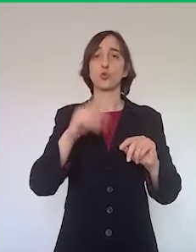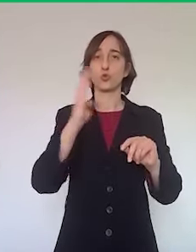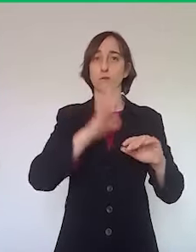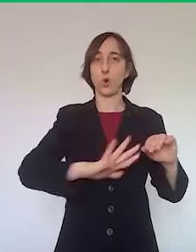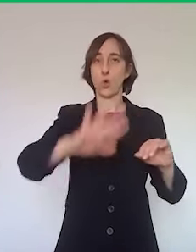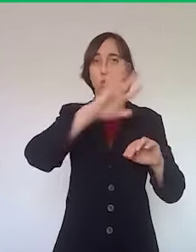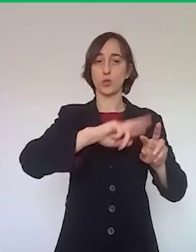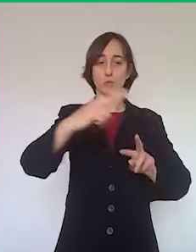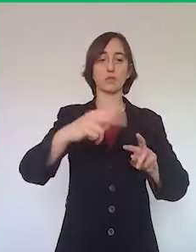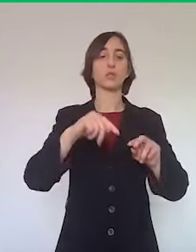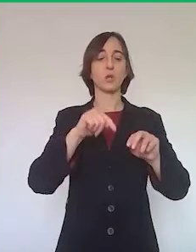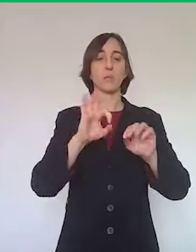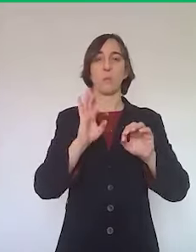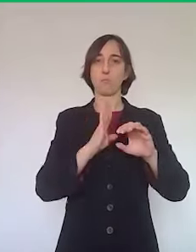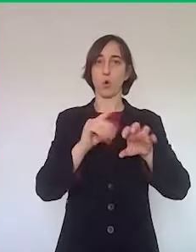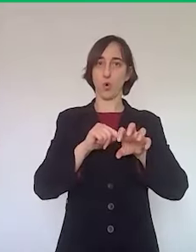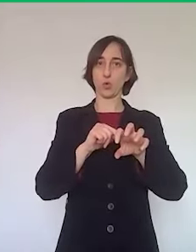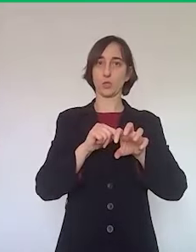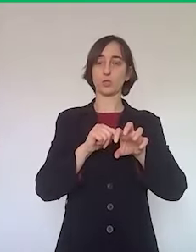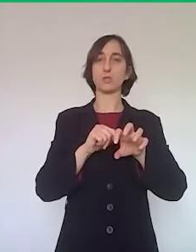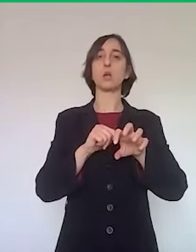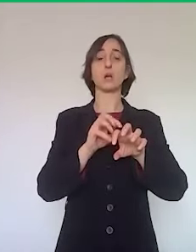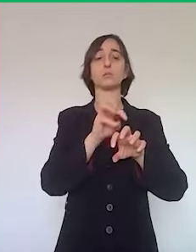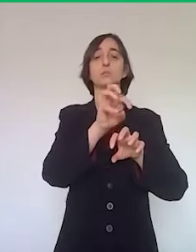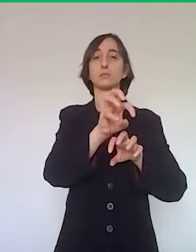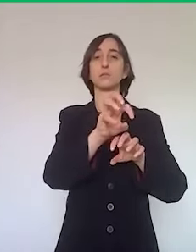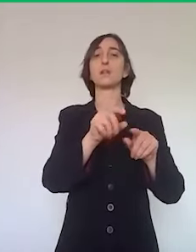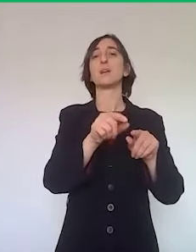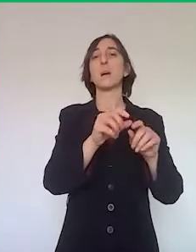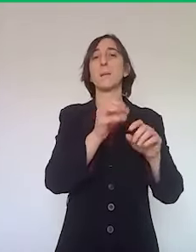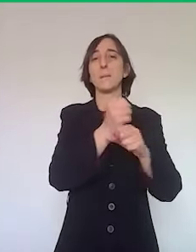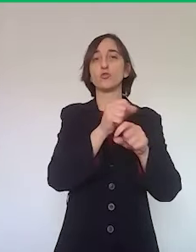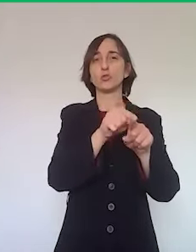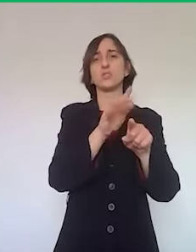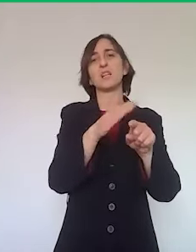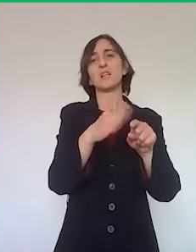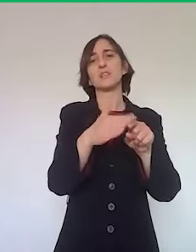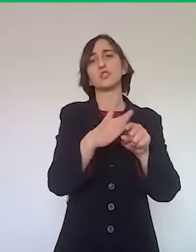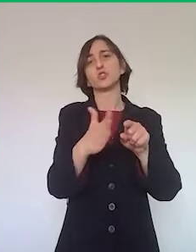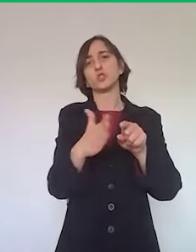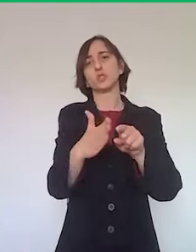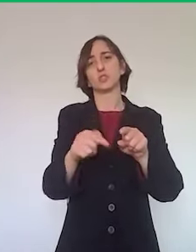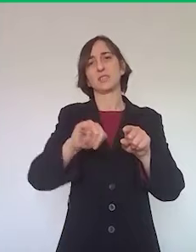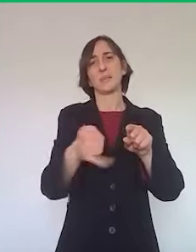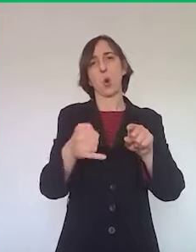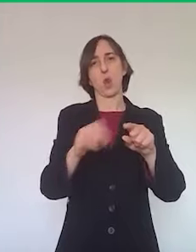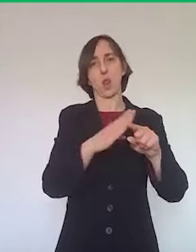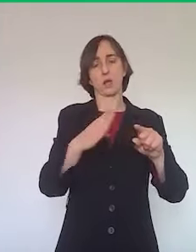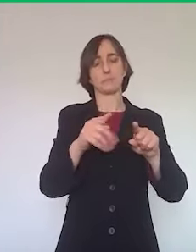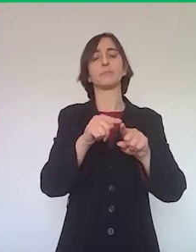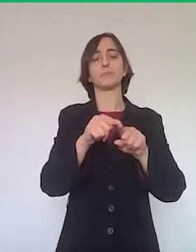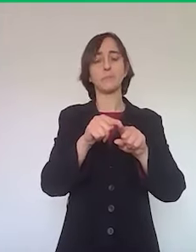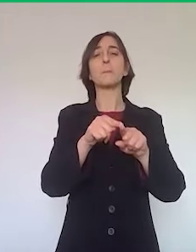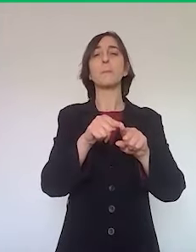-16 mila abitanti della città metropolitana, ma in particolare del comprensorio immolese, era il Comune che